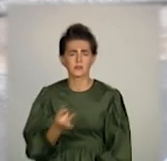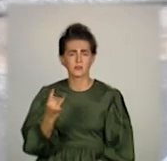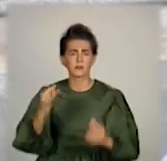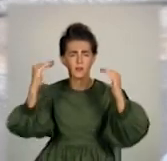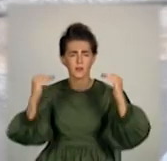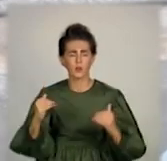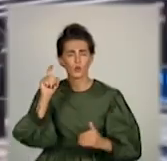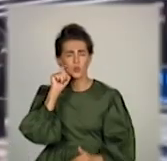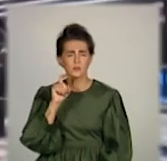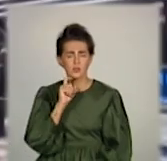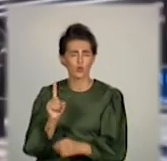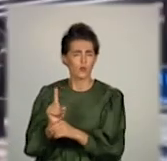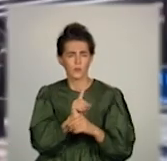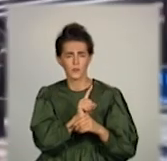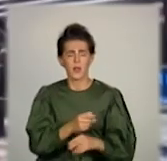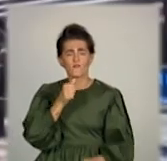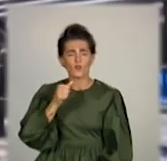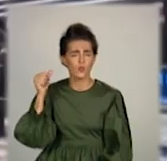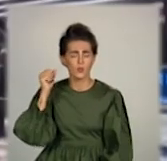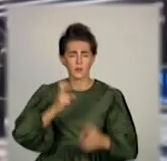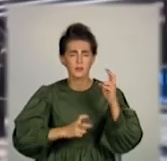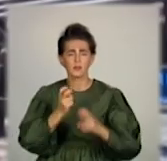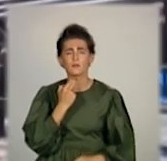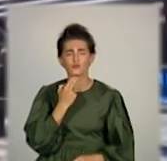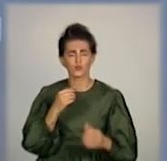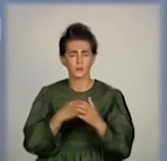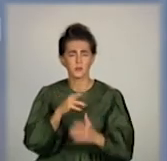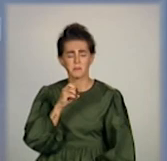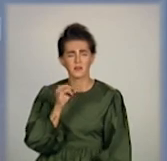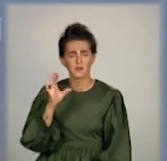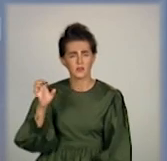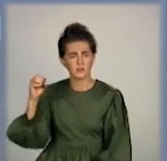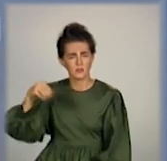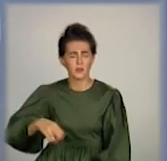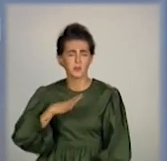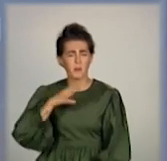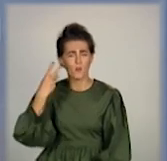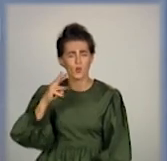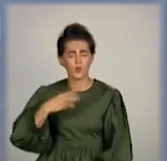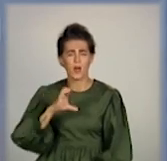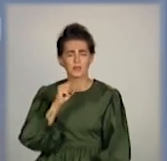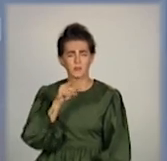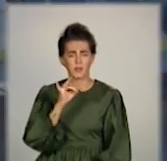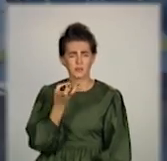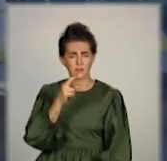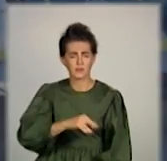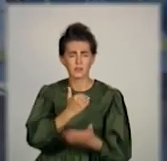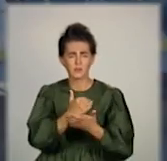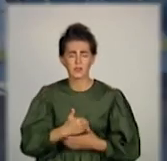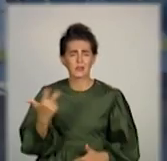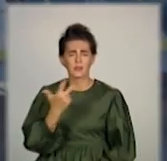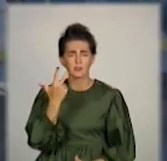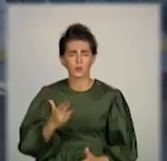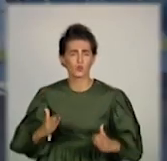українських нормативів. Торік на комбінаті імені Ілліча групи Метінвест також модернізували аспіраційну систему третьої